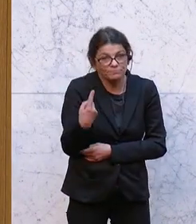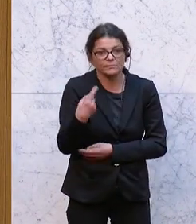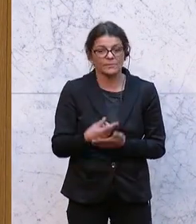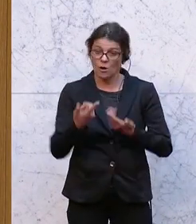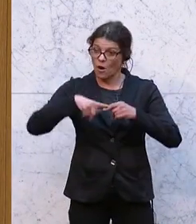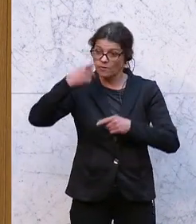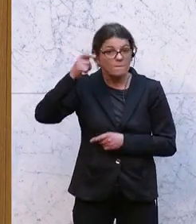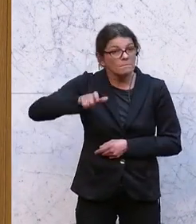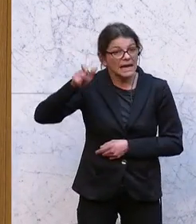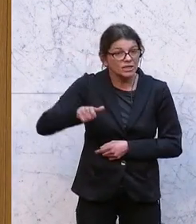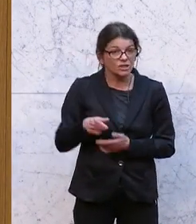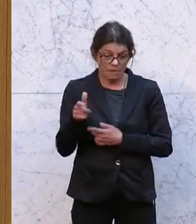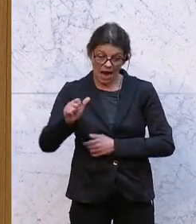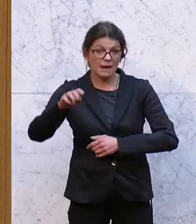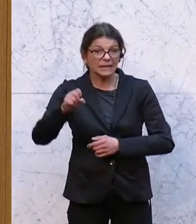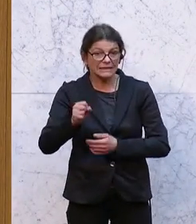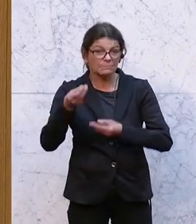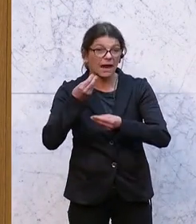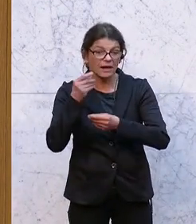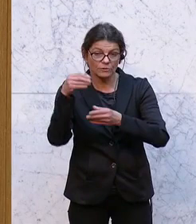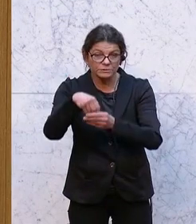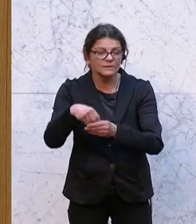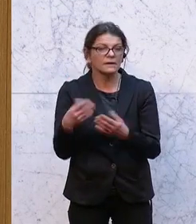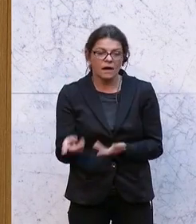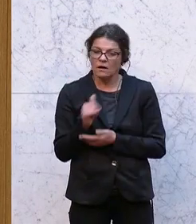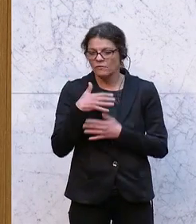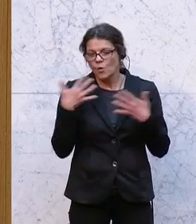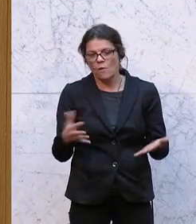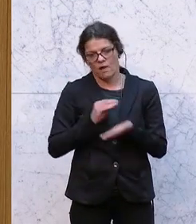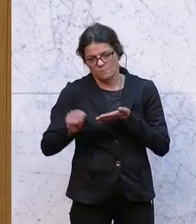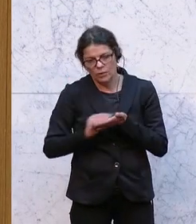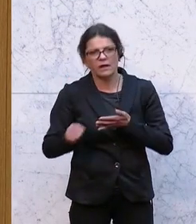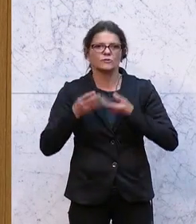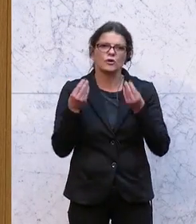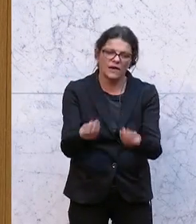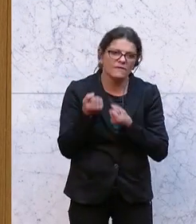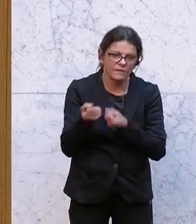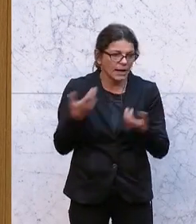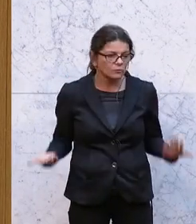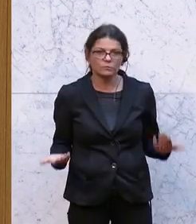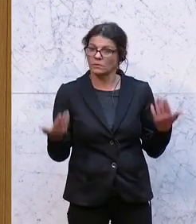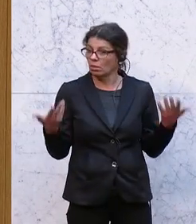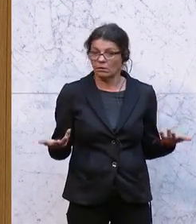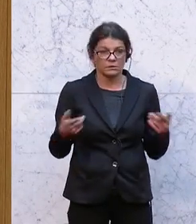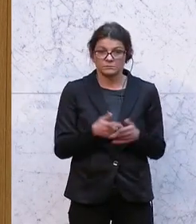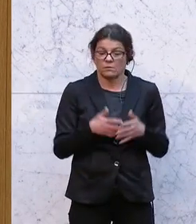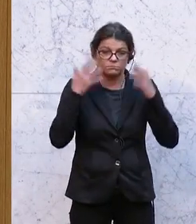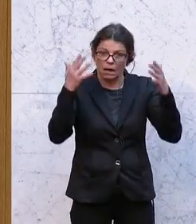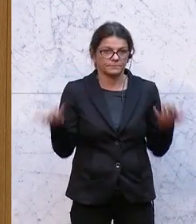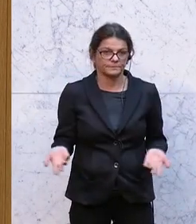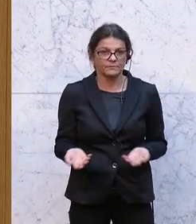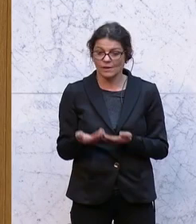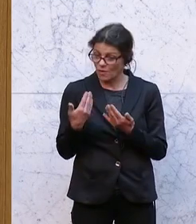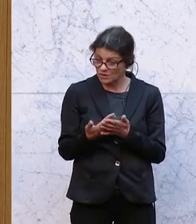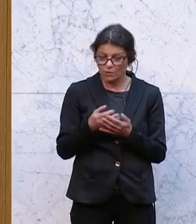sehr oft die Menschen, die in der AMS-Beratung sind, vor allem mit Bürokratie, mit Administration eingedeckt sind und sie oft nur selten so